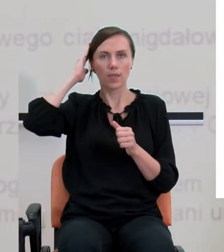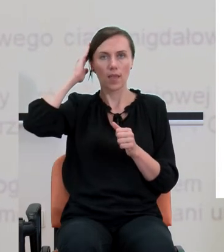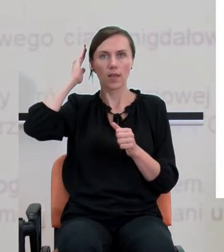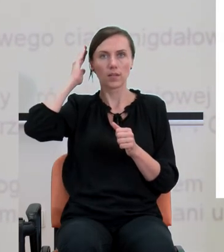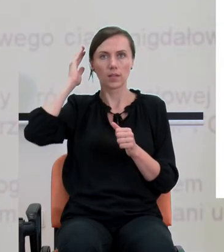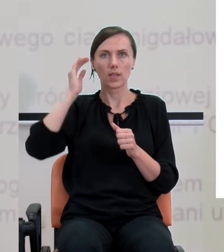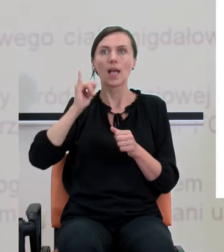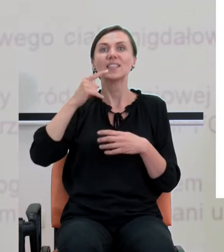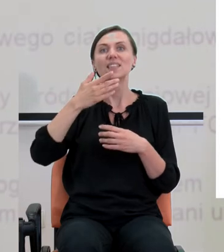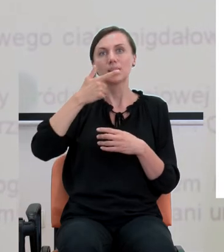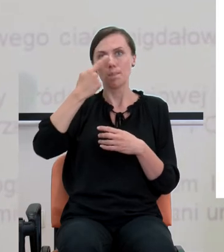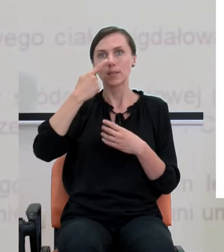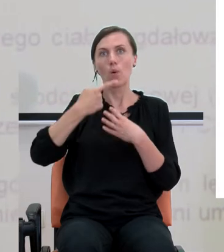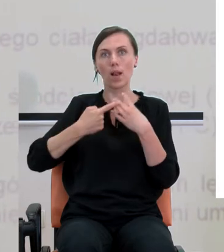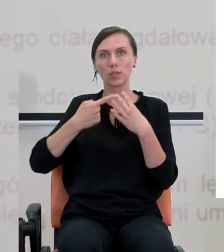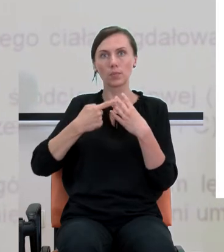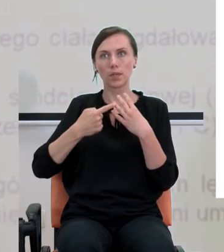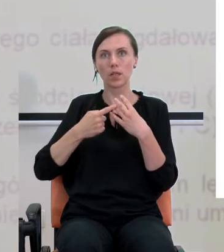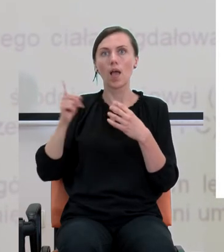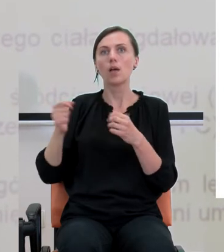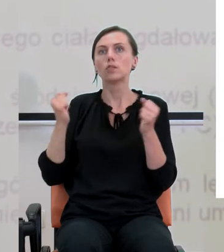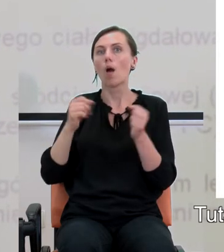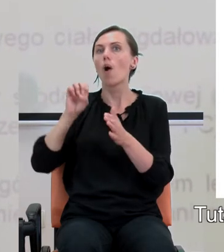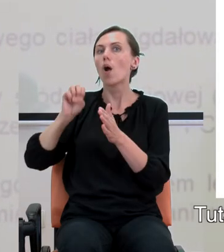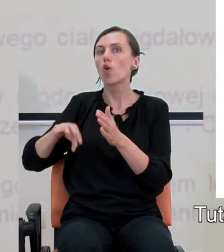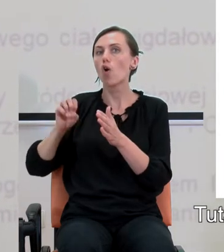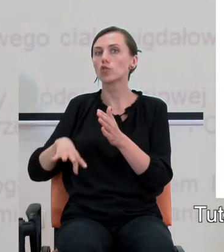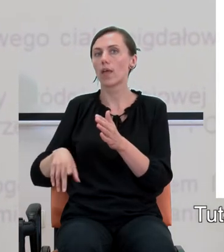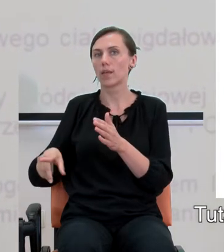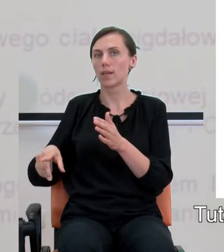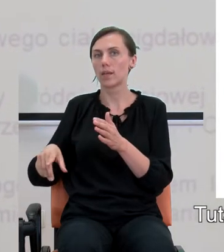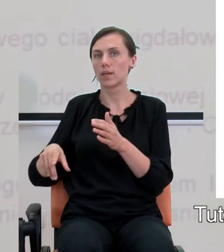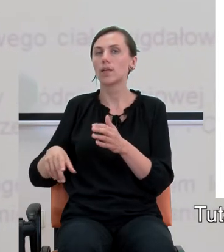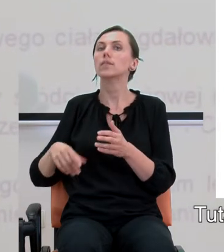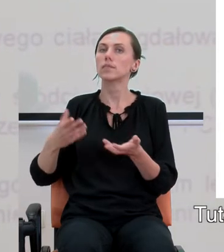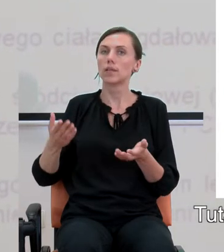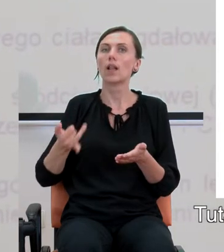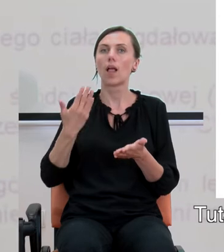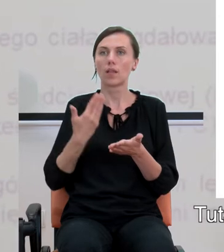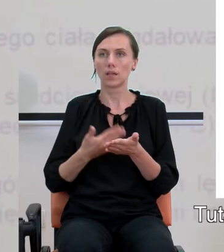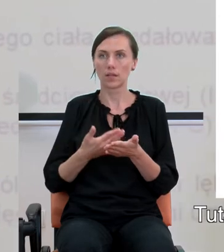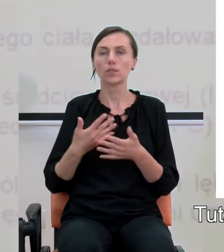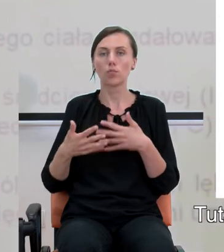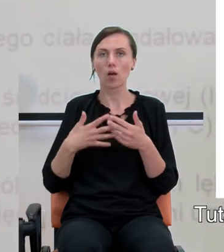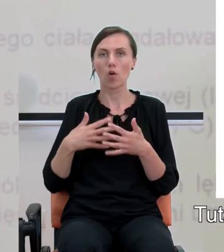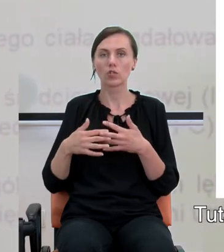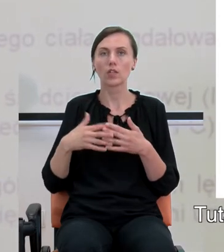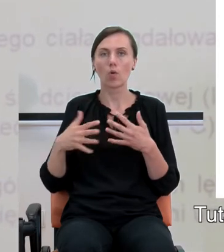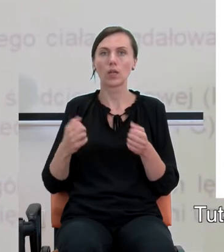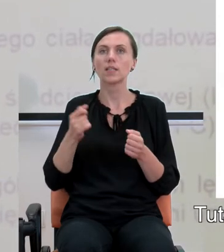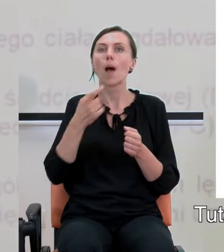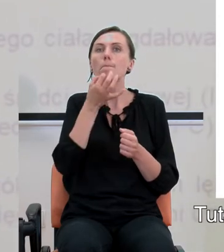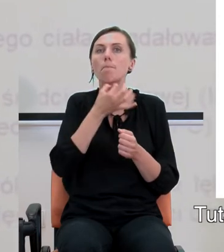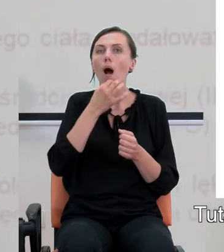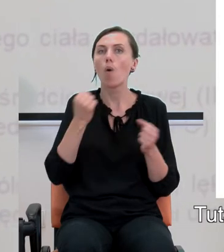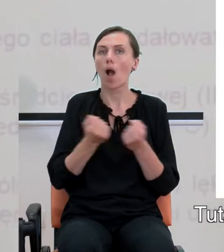czyli zmysł liczby, działa gorzej. Tutaj mamy za mało